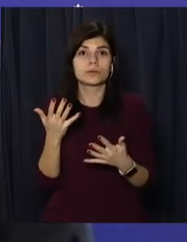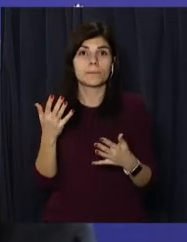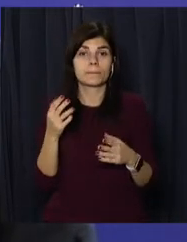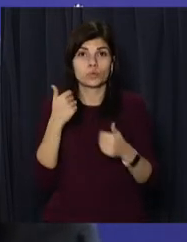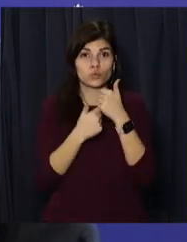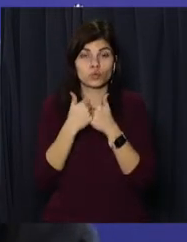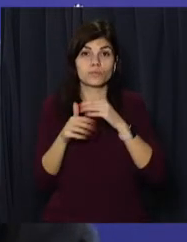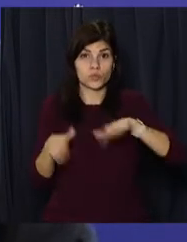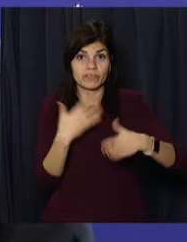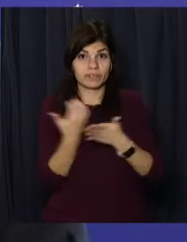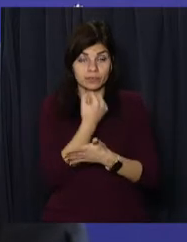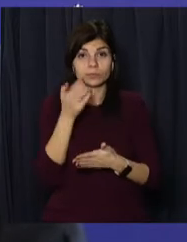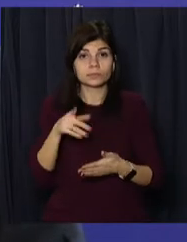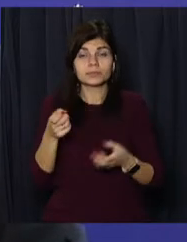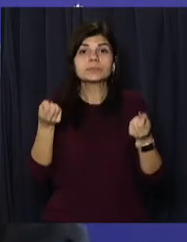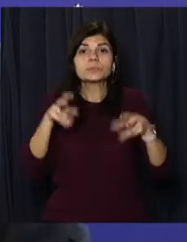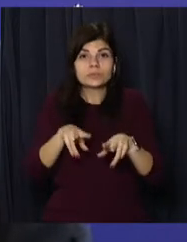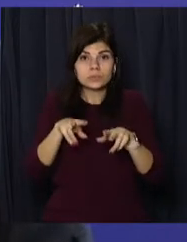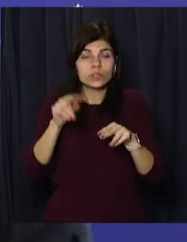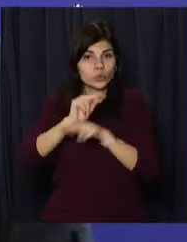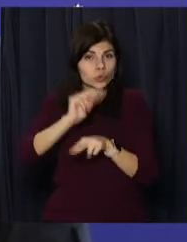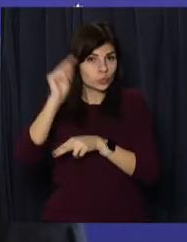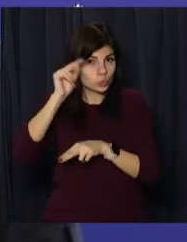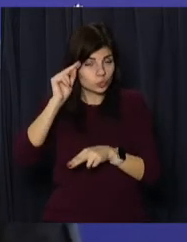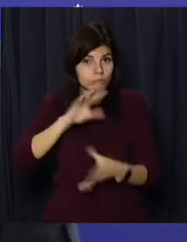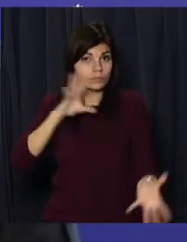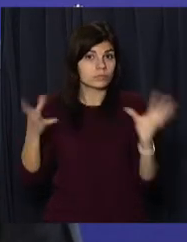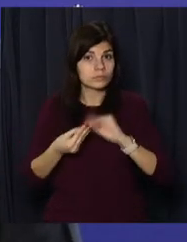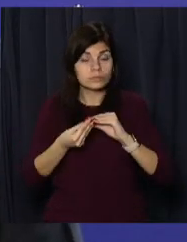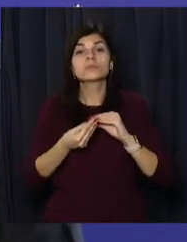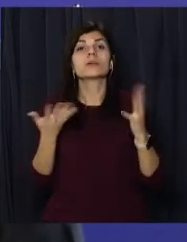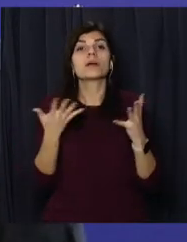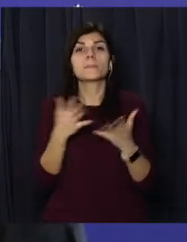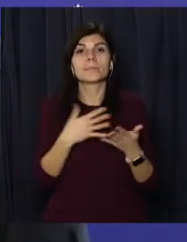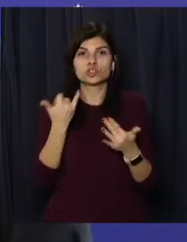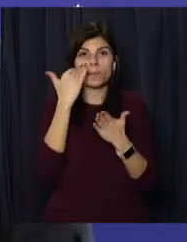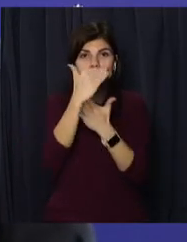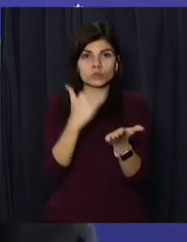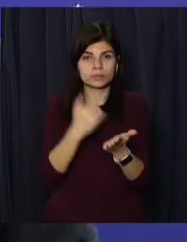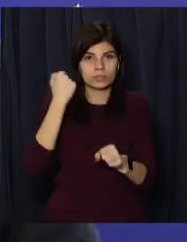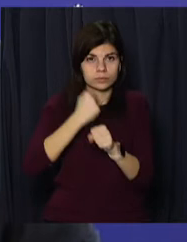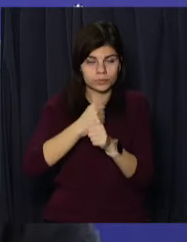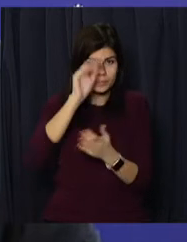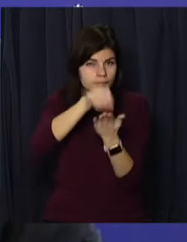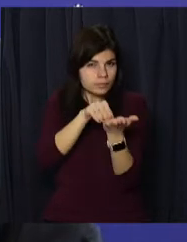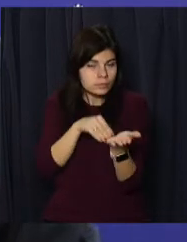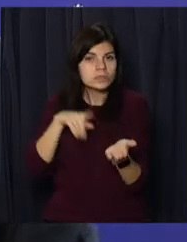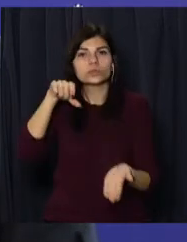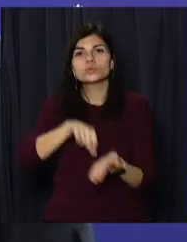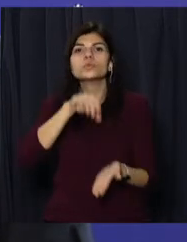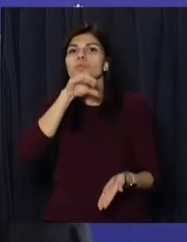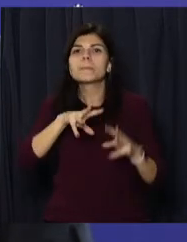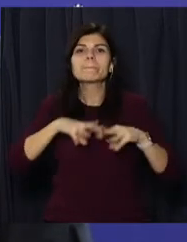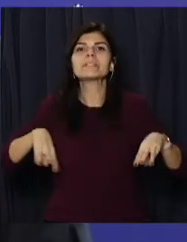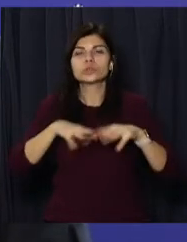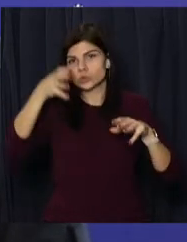пройде конкурс, пройде потім спеціалізоване навчання, які наразі ми розробляємо за участю фахівців